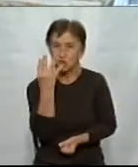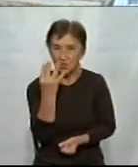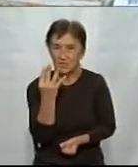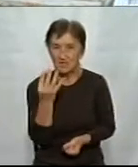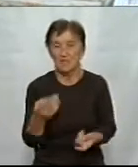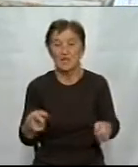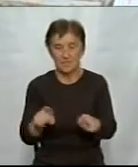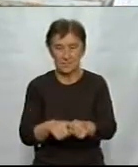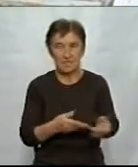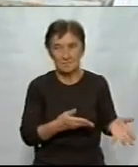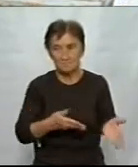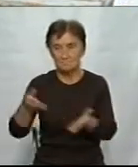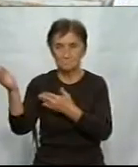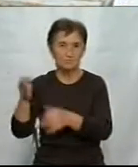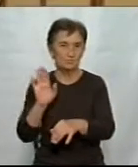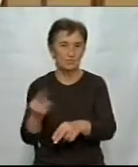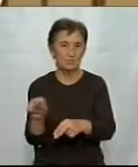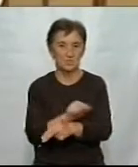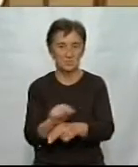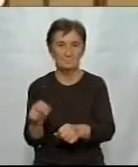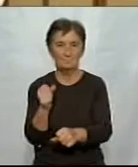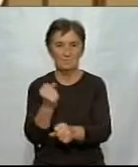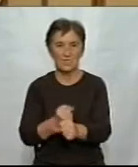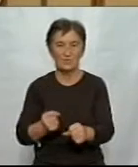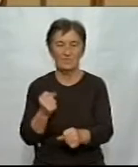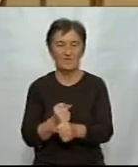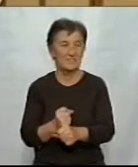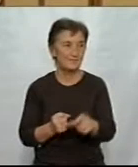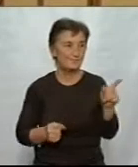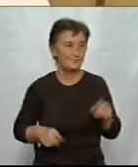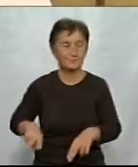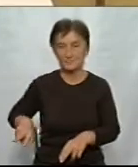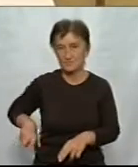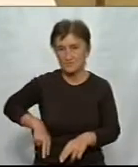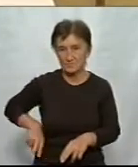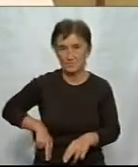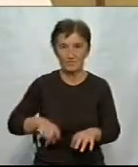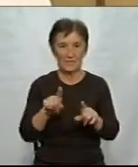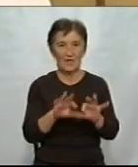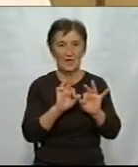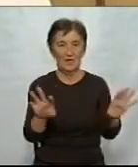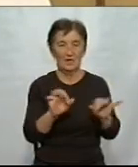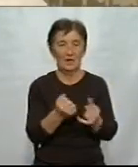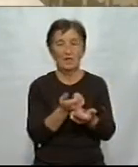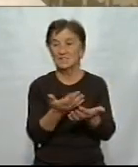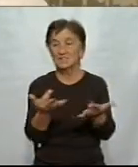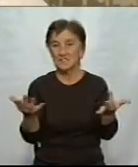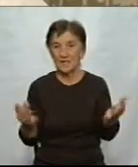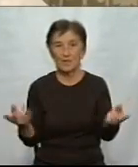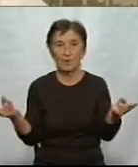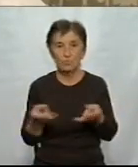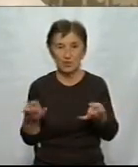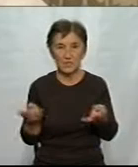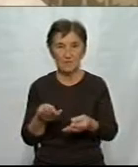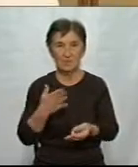зараз підуть працювати в інфекційне відділення. Директор обласного департаменту охорони здоров'я пояснює, скільки кисневих концентраторів потрібні